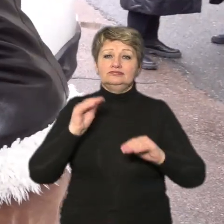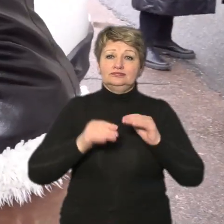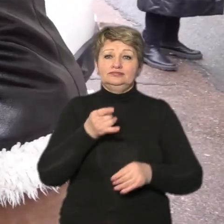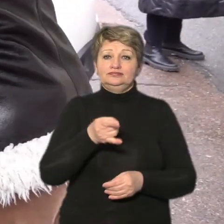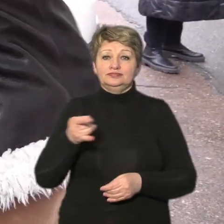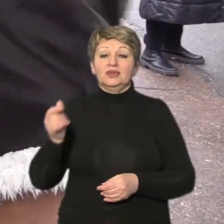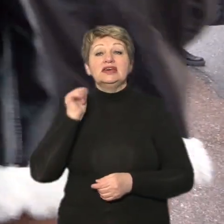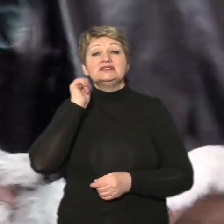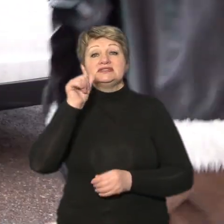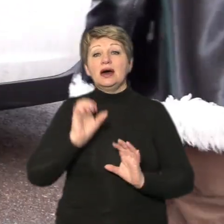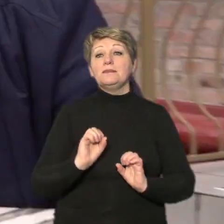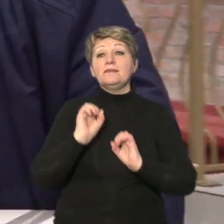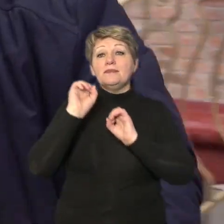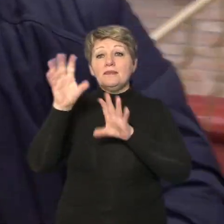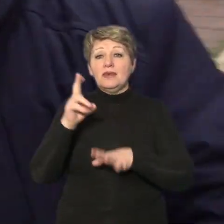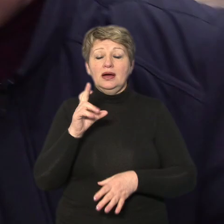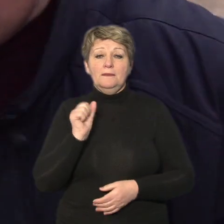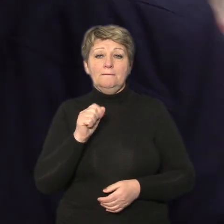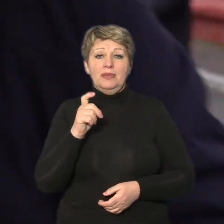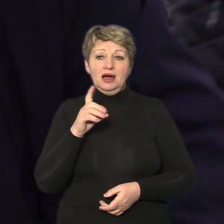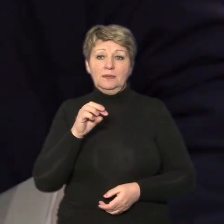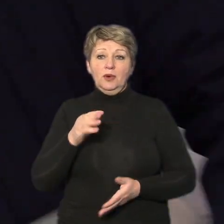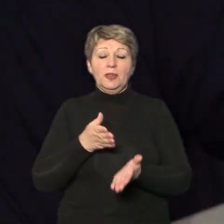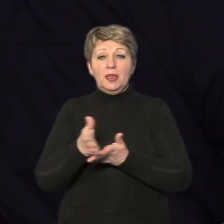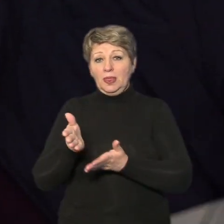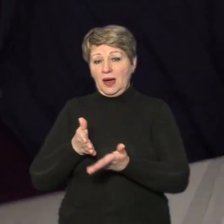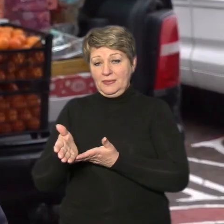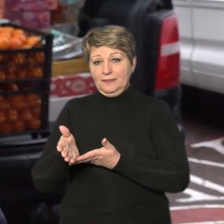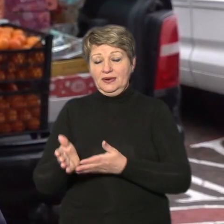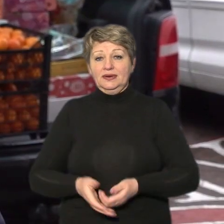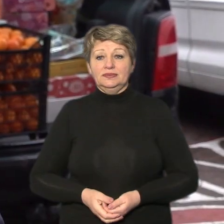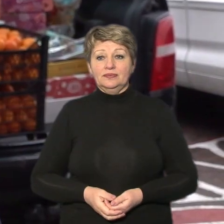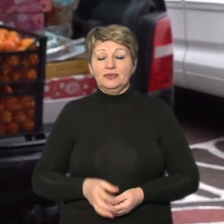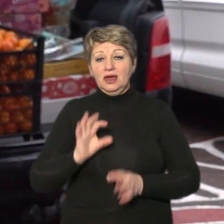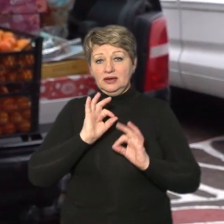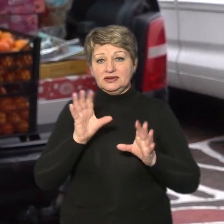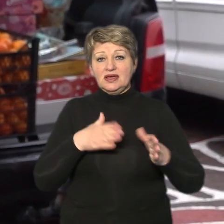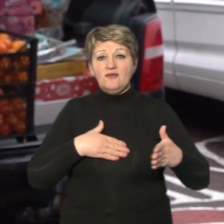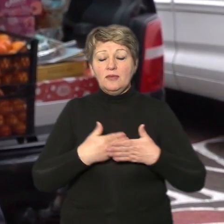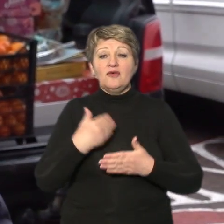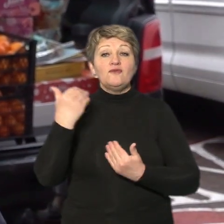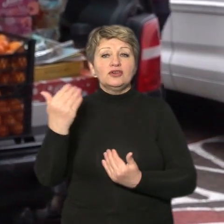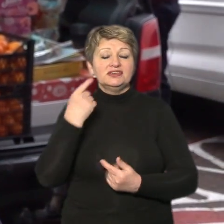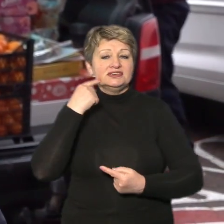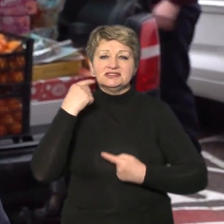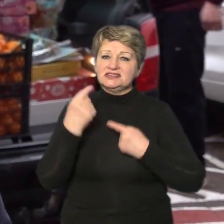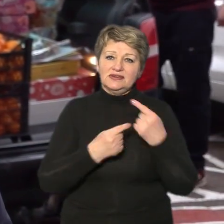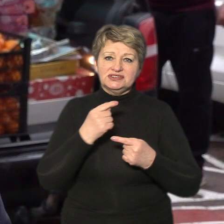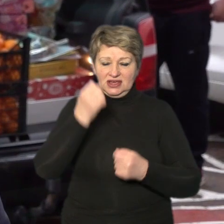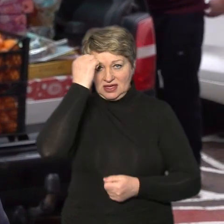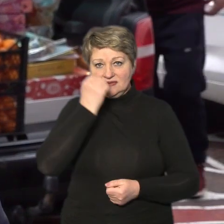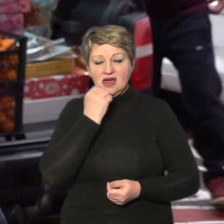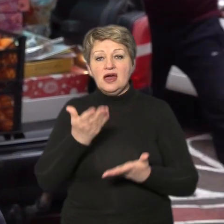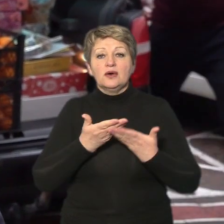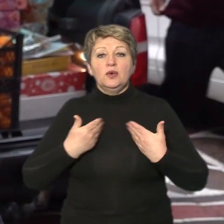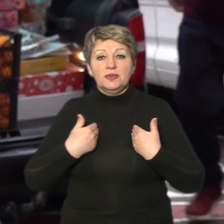повезуть військовим на бахмутський напрямок каже волонтер Віталій Чепелуха вони завжди дякують нам за те що ми приїздим вони з